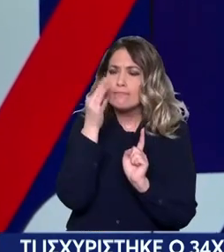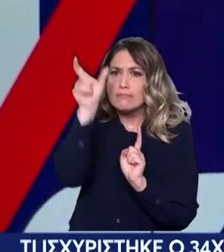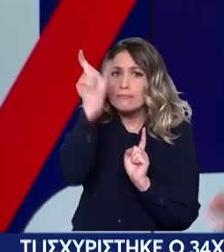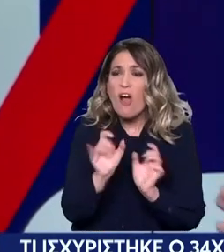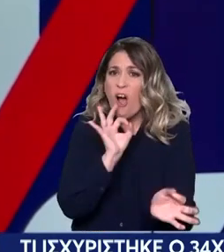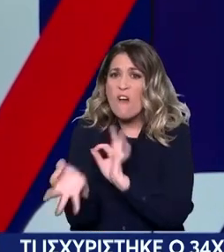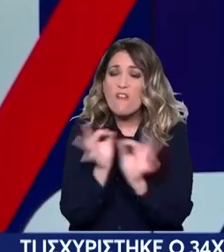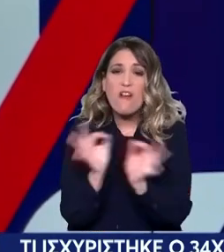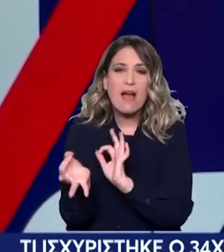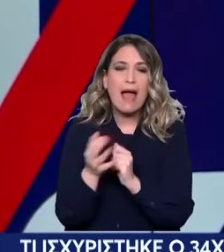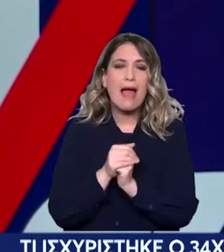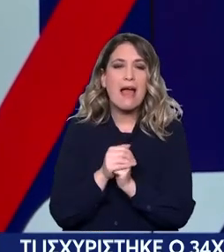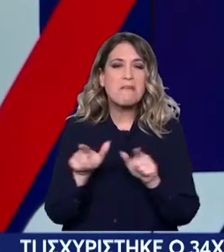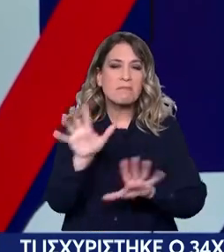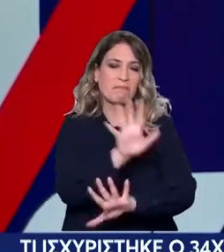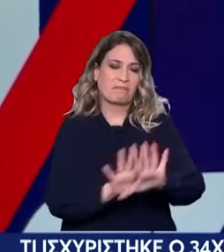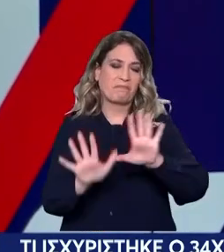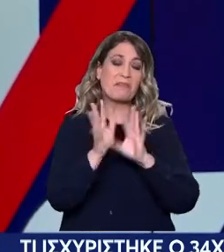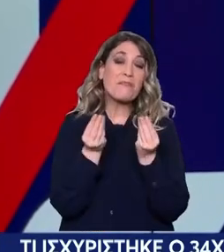Κάτι σίγουρα δεν πάει καλά. Καθόλου καλά. Καθόλου καλά.